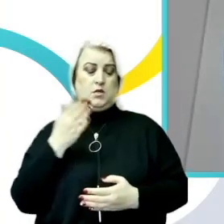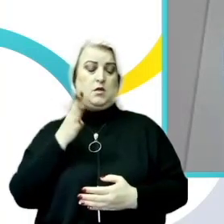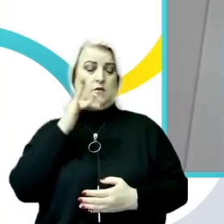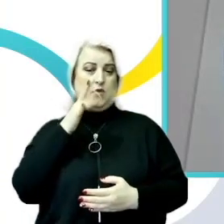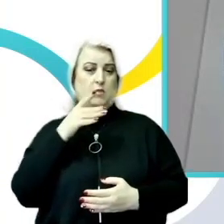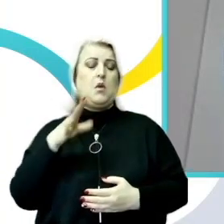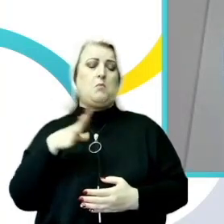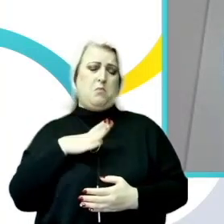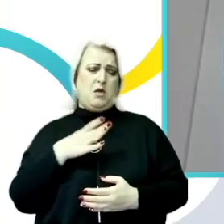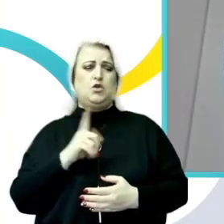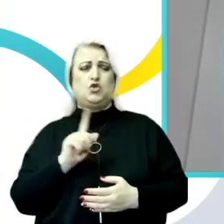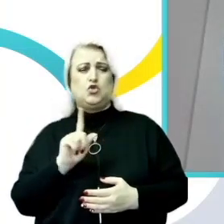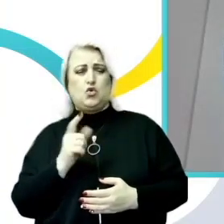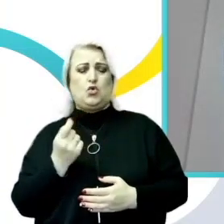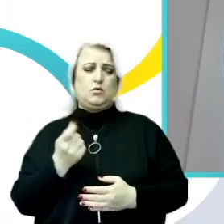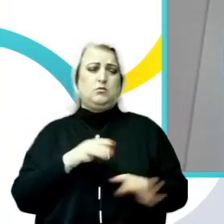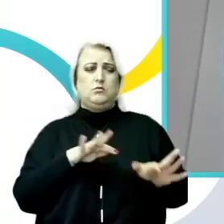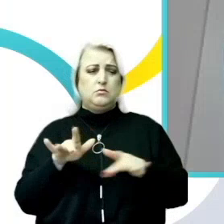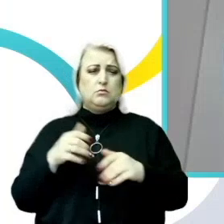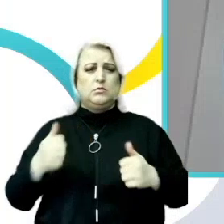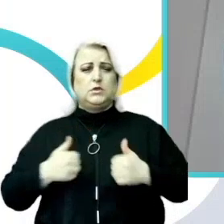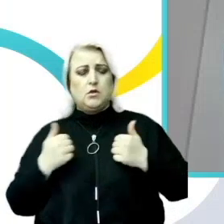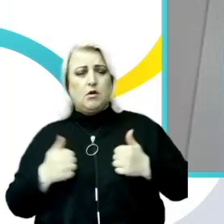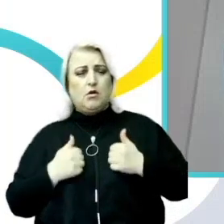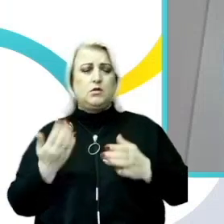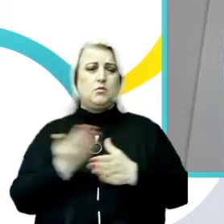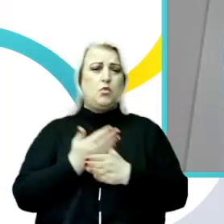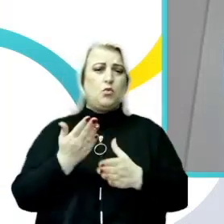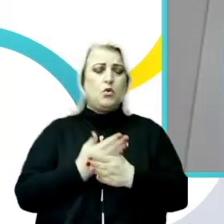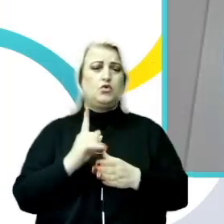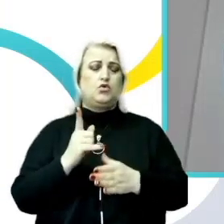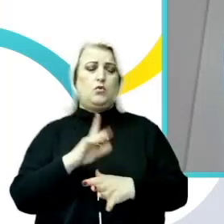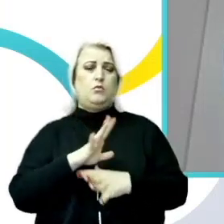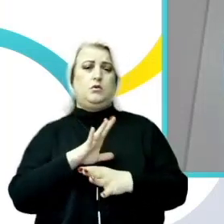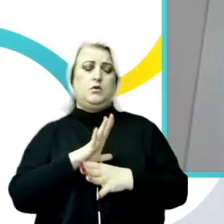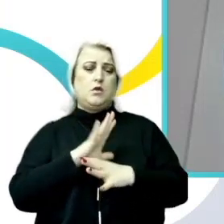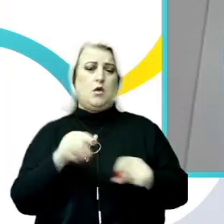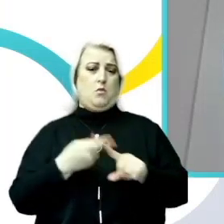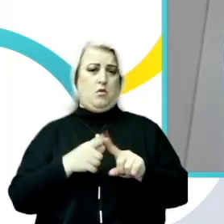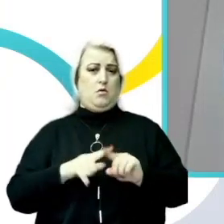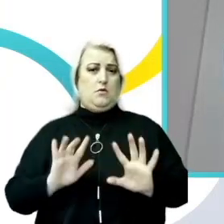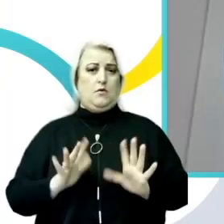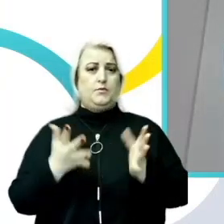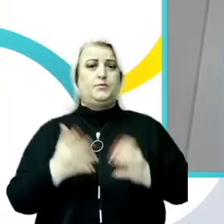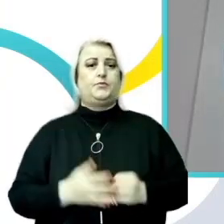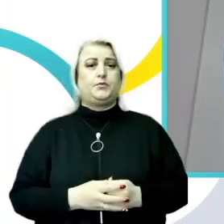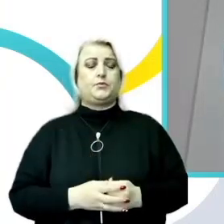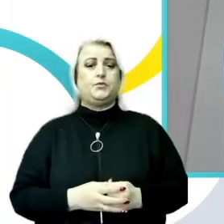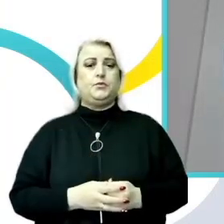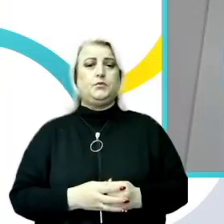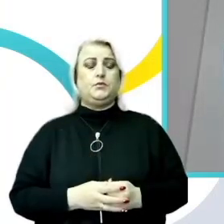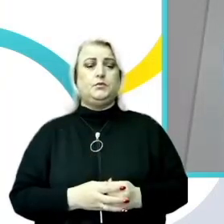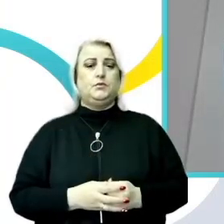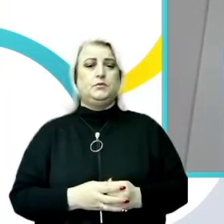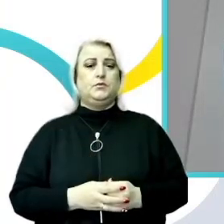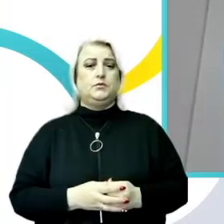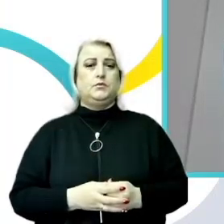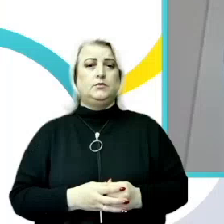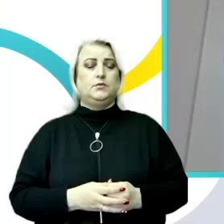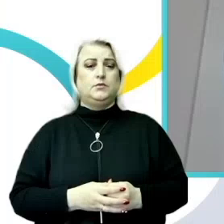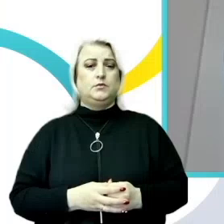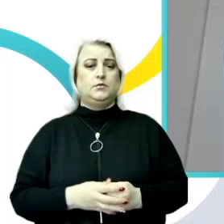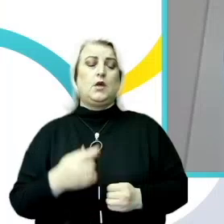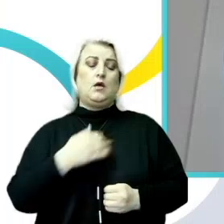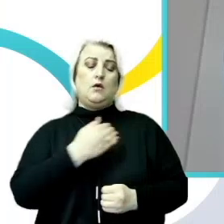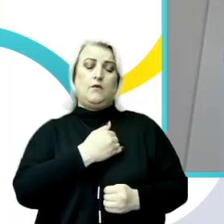întreprinse anumite eforturi pentru a combate acest fenomen și pe această cale țin să